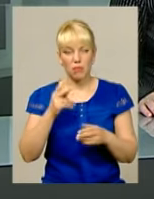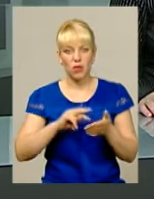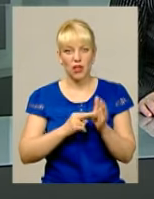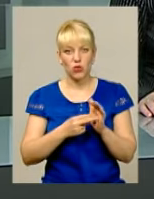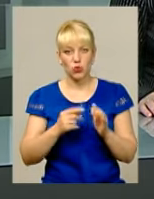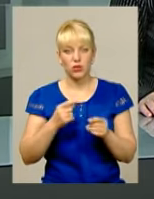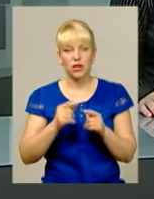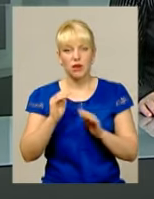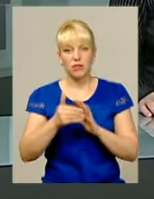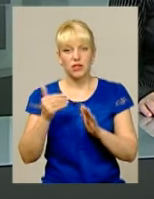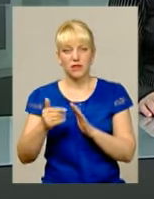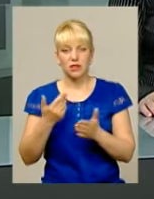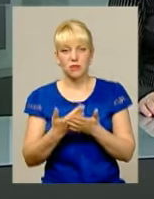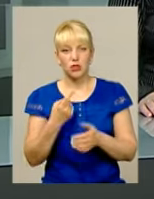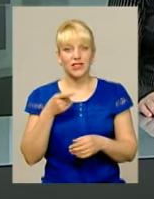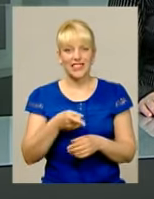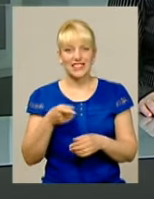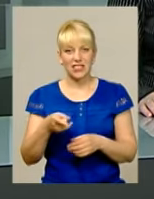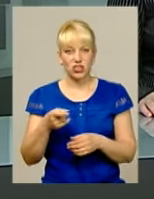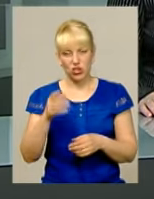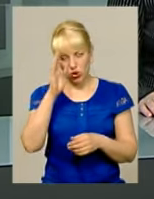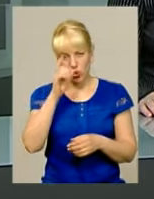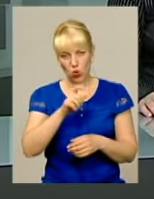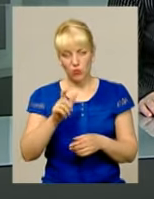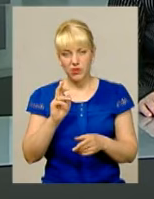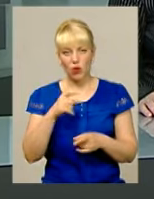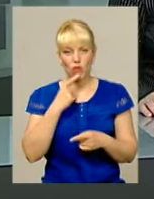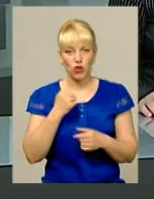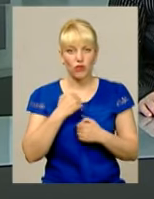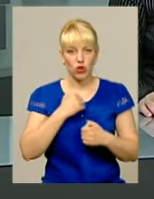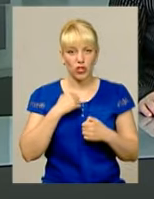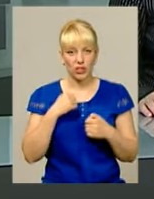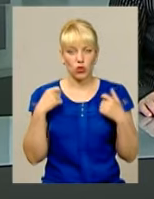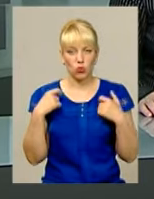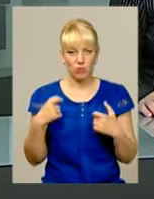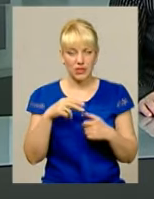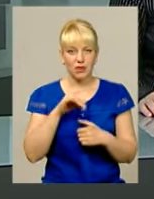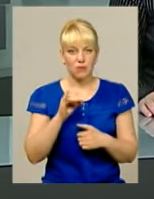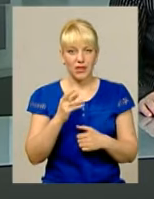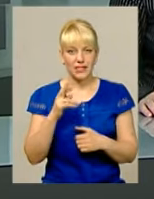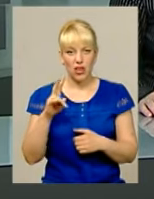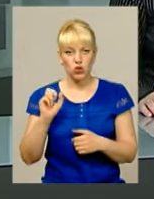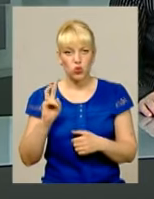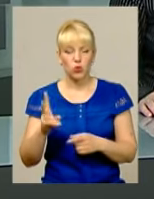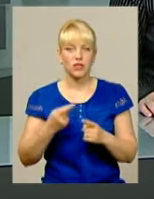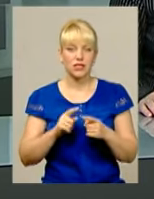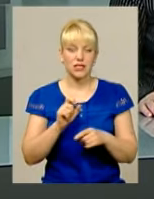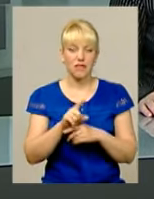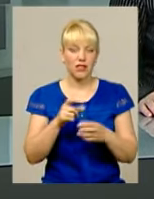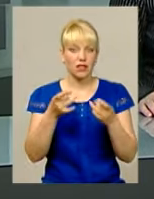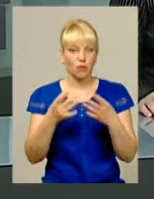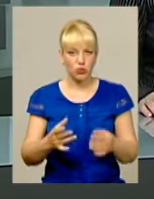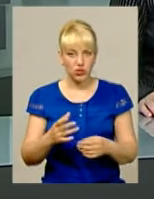близько тисячі хлопців Як зазначає головний військовий комісар області Сергій Писернюк Завдання це, на перший погляд, здається